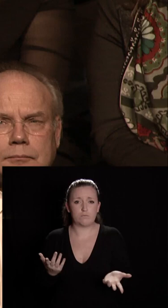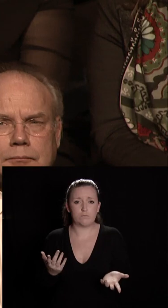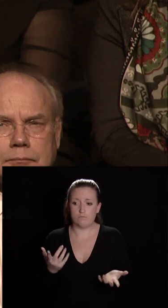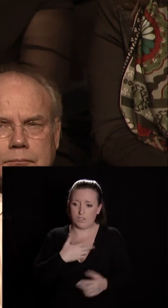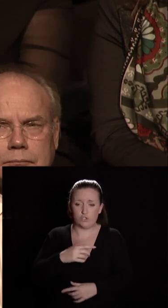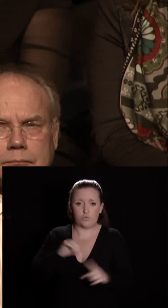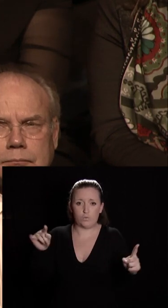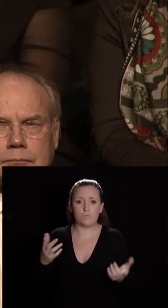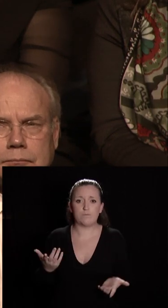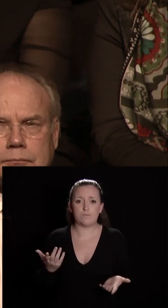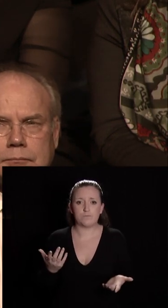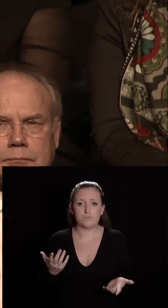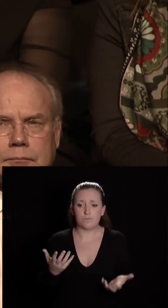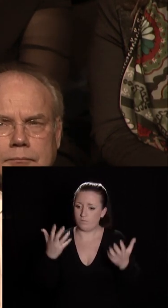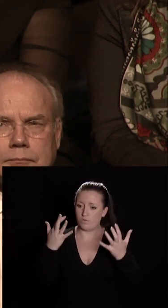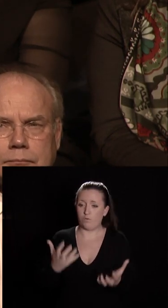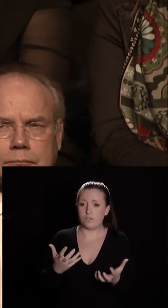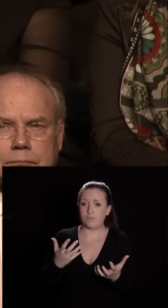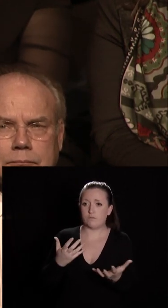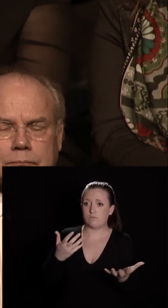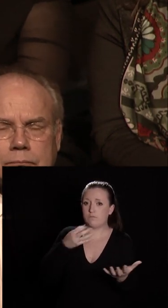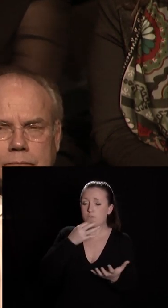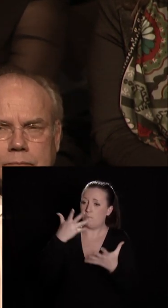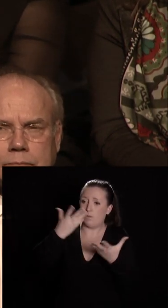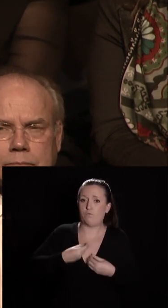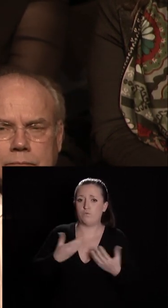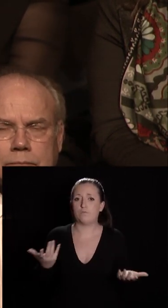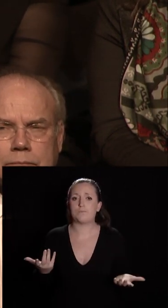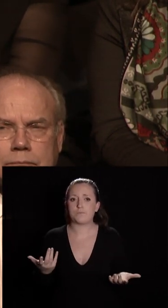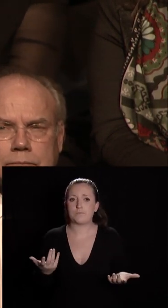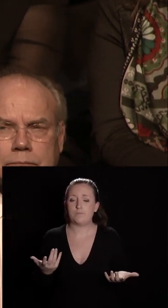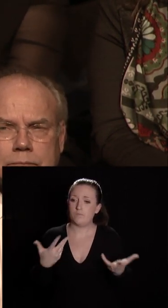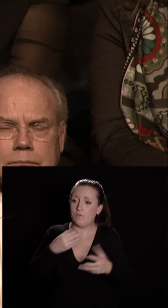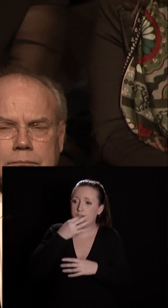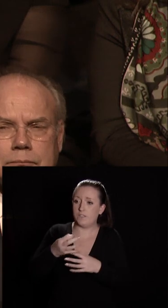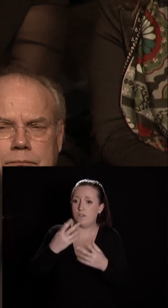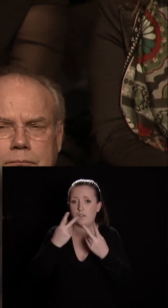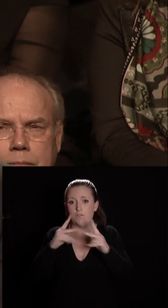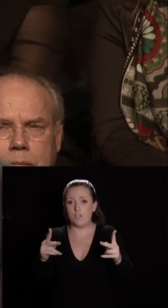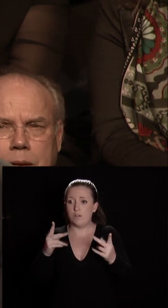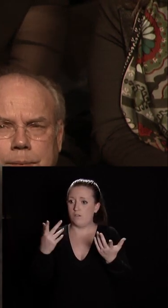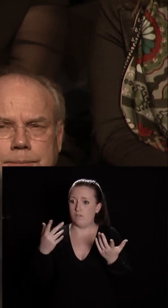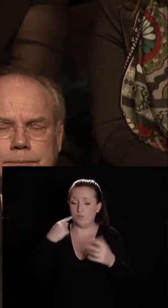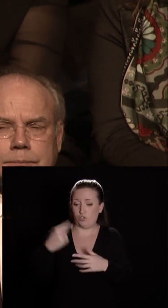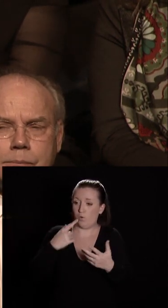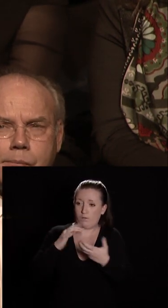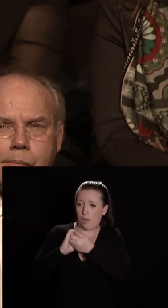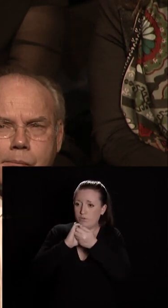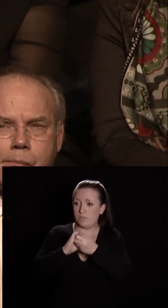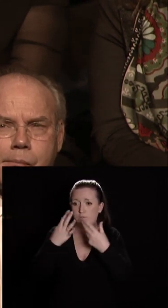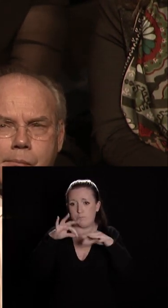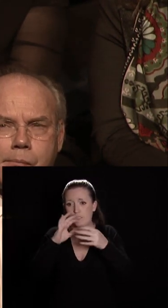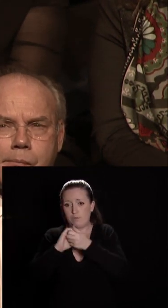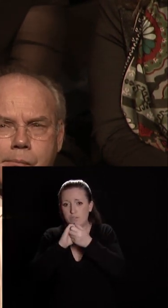pas riches nous voulons leur souhaiter tout simplement la bienvenue et leur dire que Dijon est une ville amie dans un pays ami